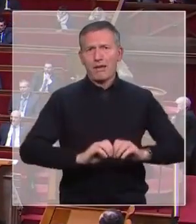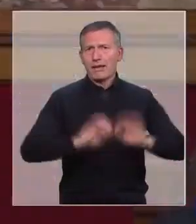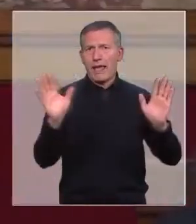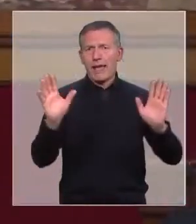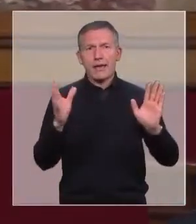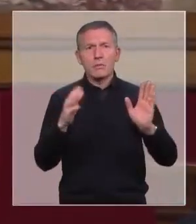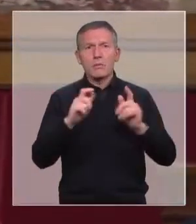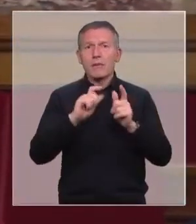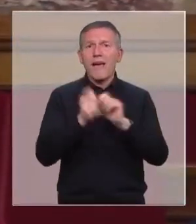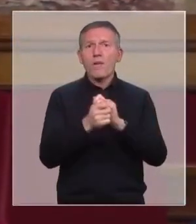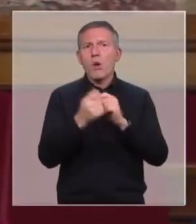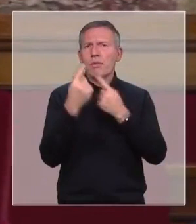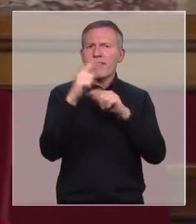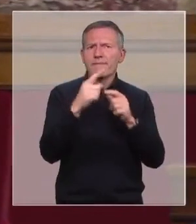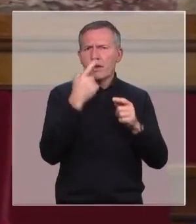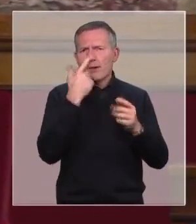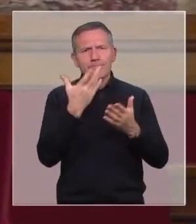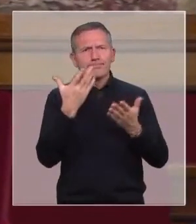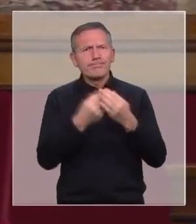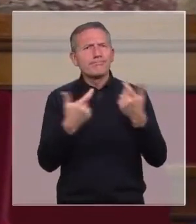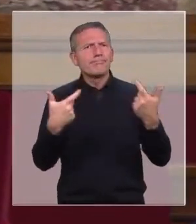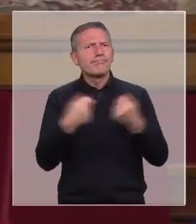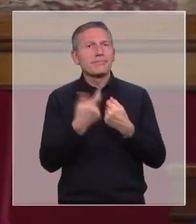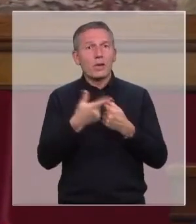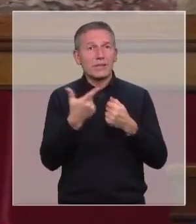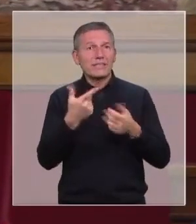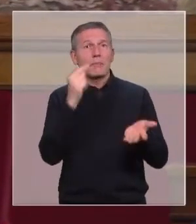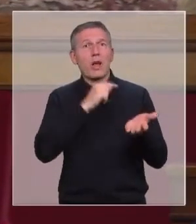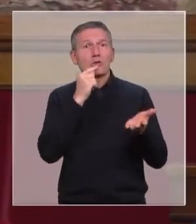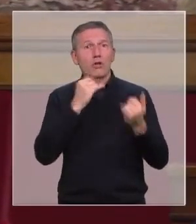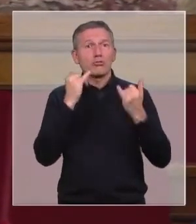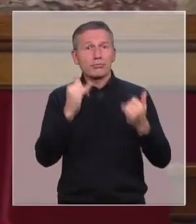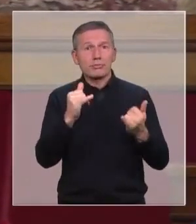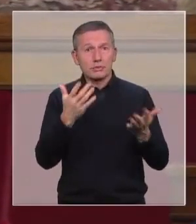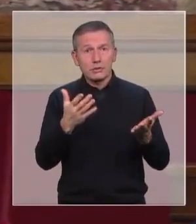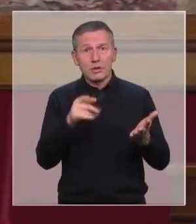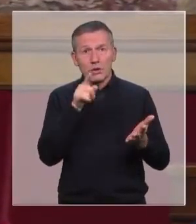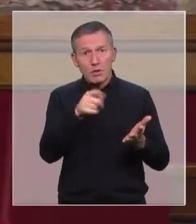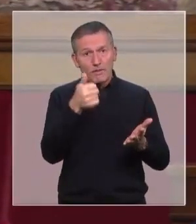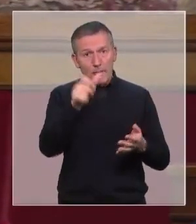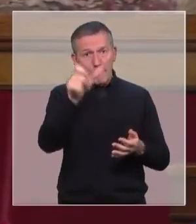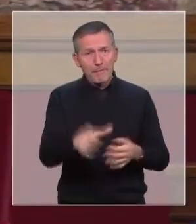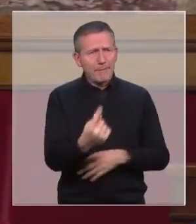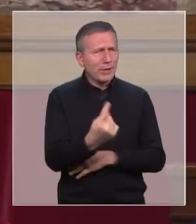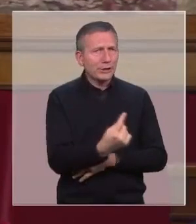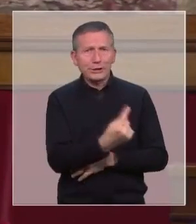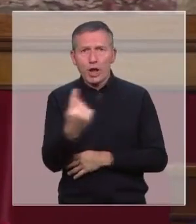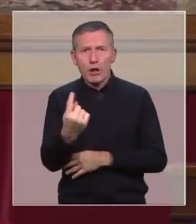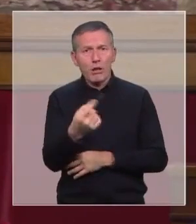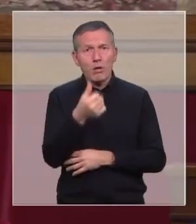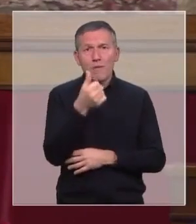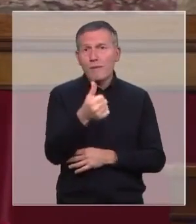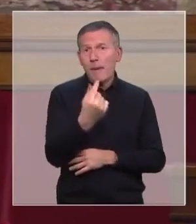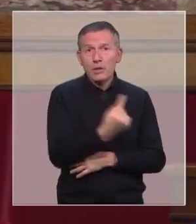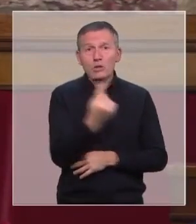défendre cette réforme à la fois impopulaire et mensongère, Madame la Première Ministre, vous êtes seul. Vous êtes seul